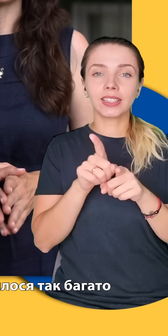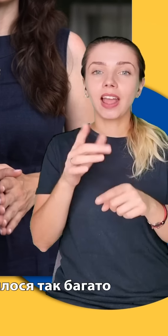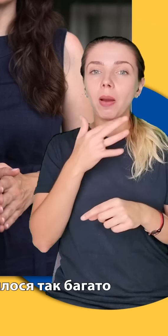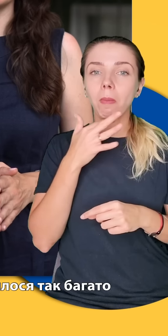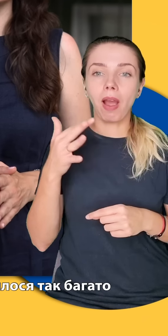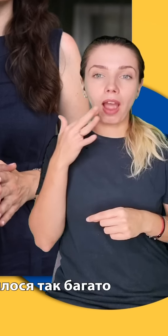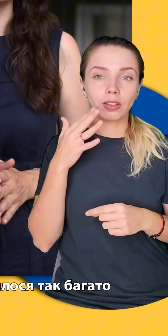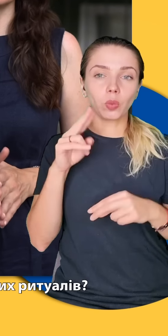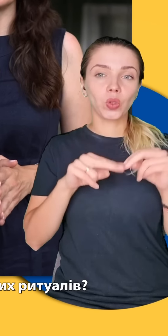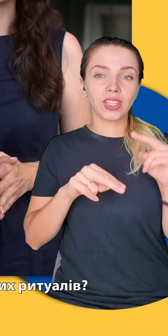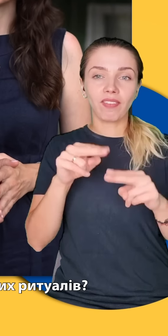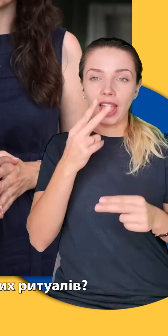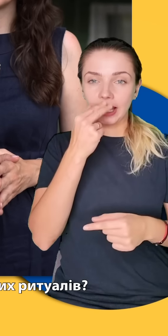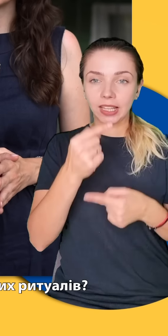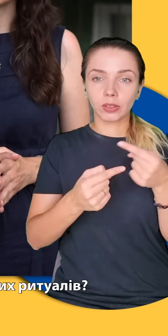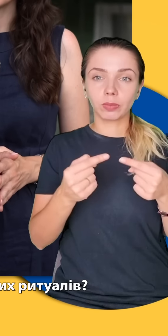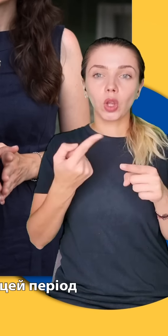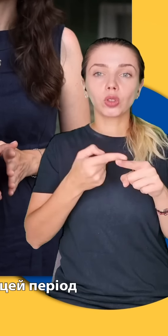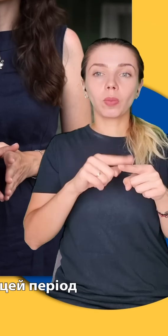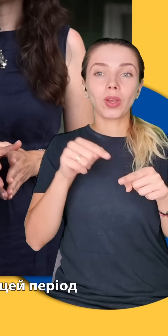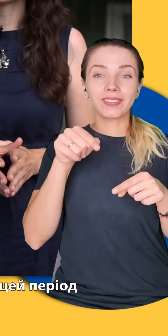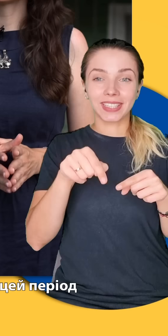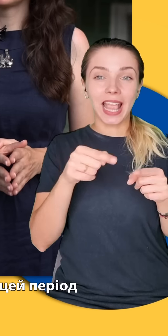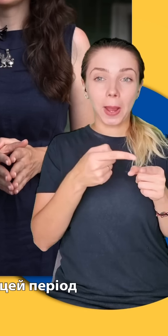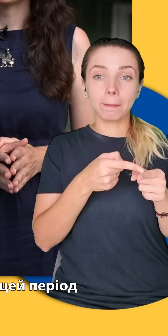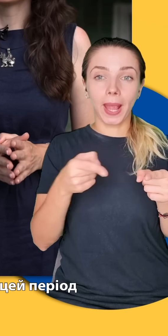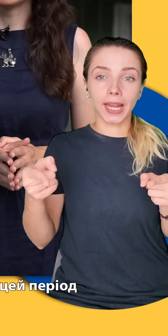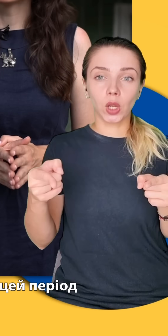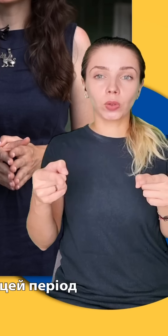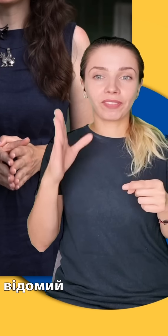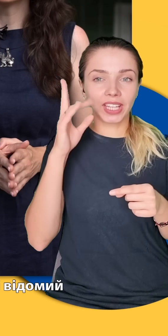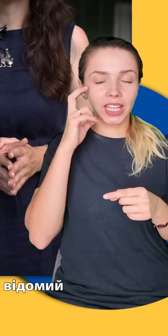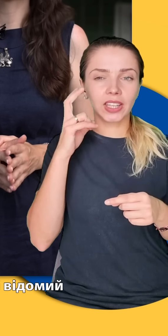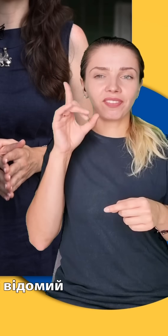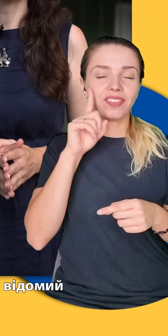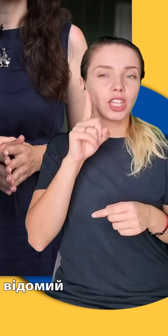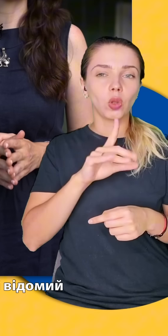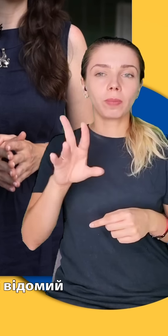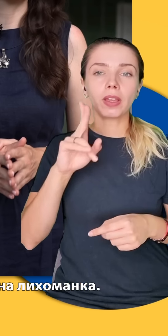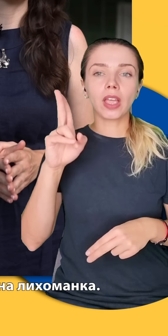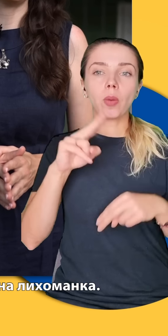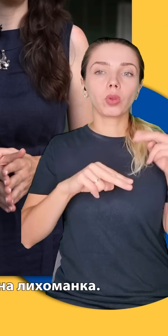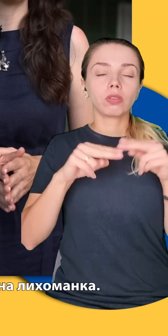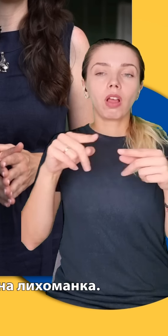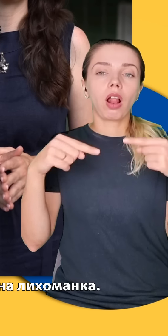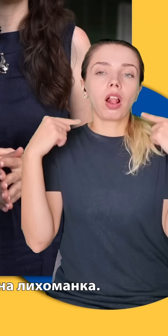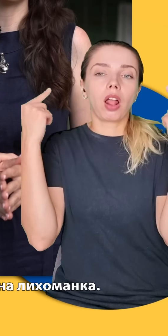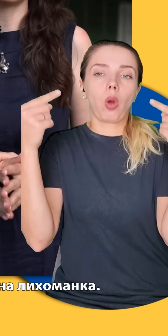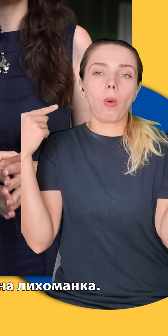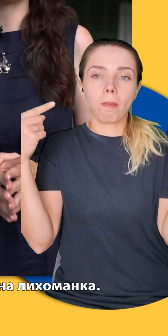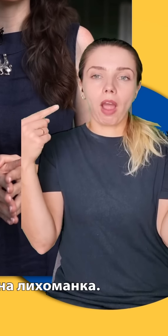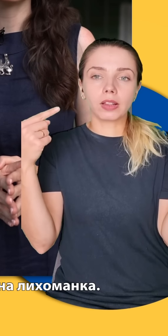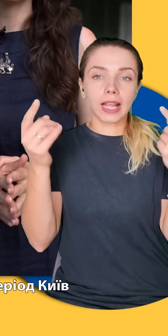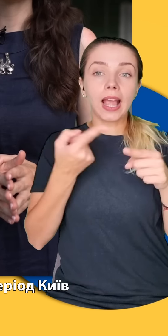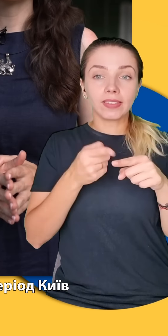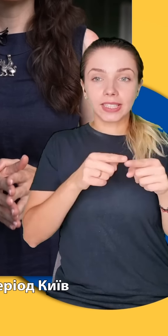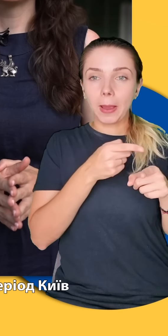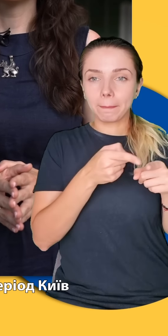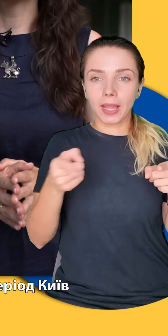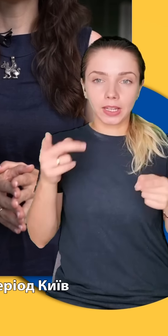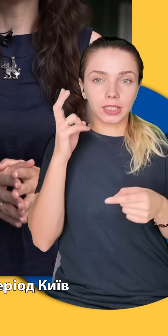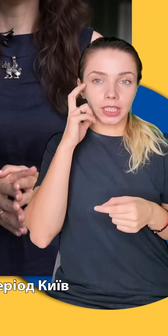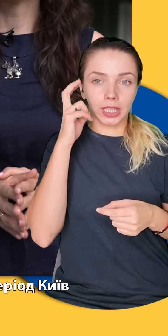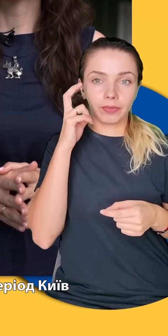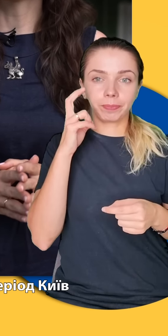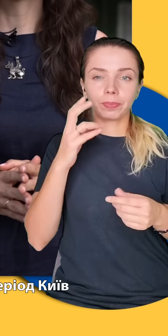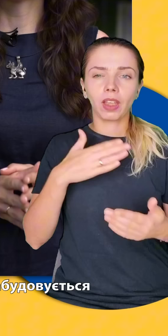'явилося так багато будівельних ритуалів? Тому що цей період в Києві відомий як будівельна лихоманка. Цей